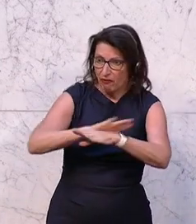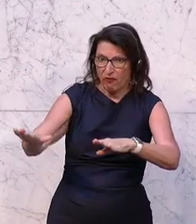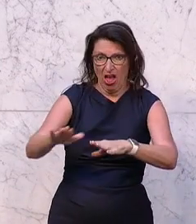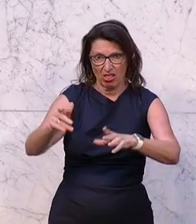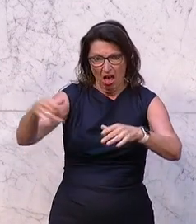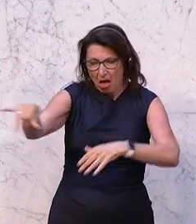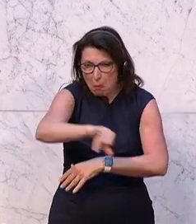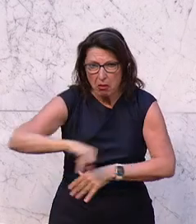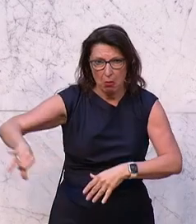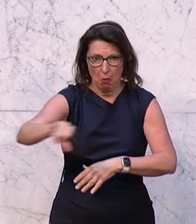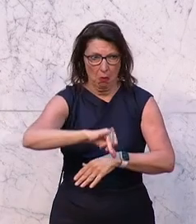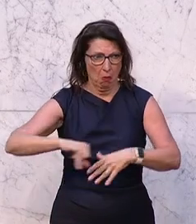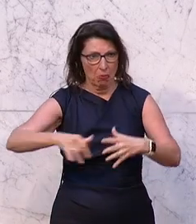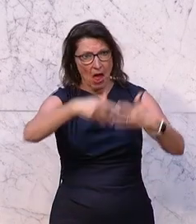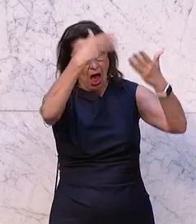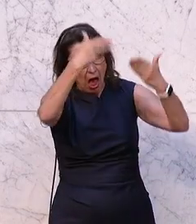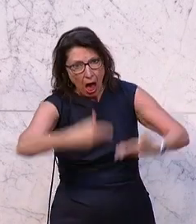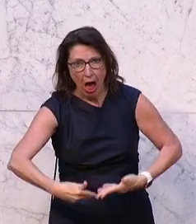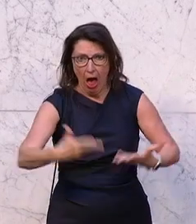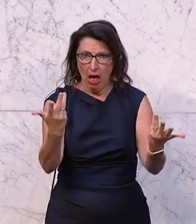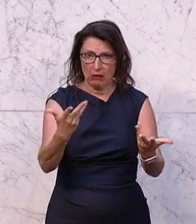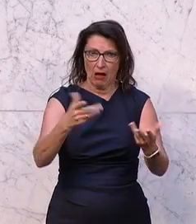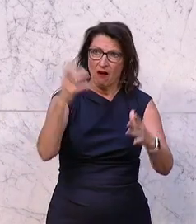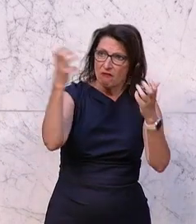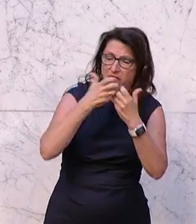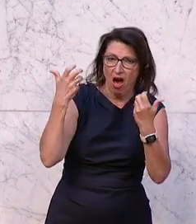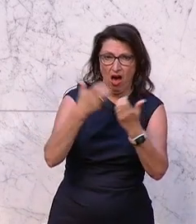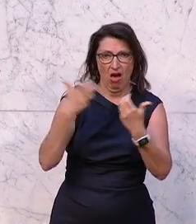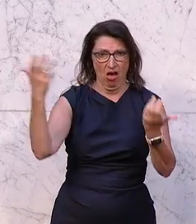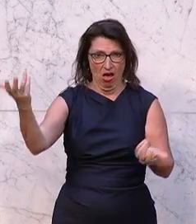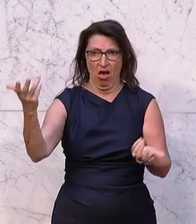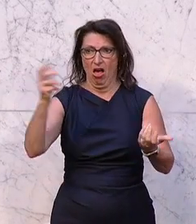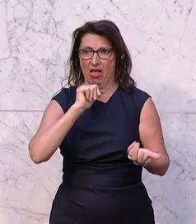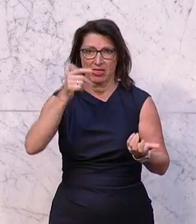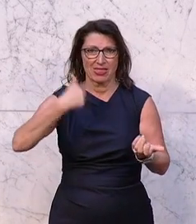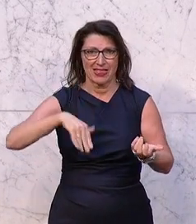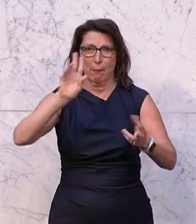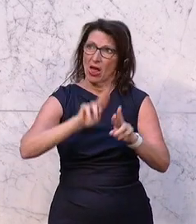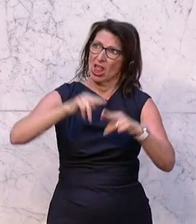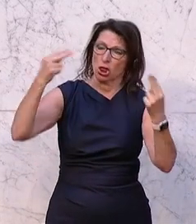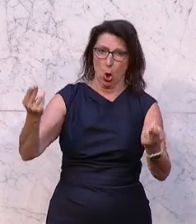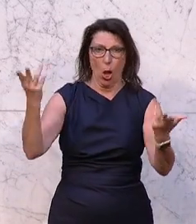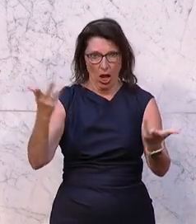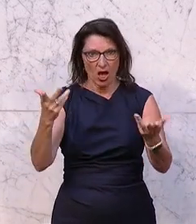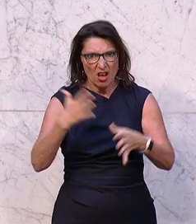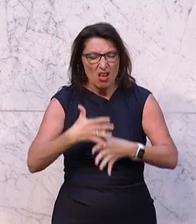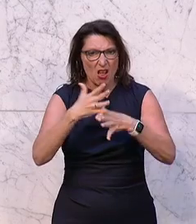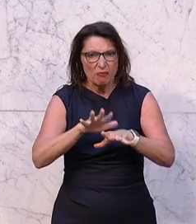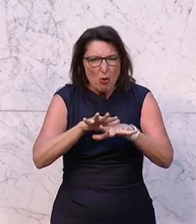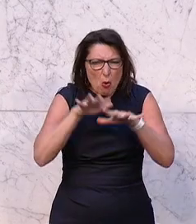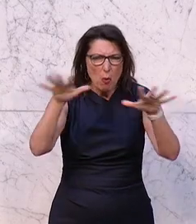Hang, den wir die Substanz wegnehmen, jeder Wald, den wir nicht mehr zum Urwald machen lassen, trägt doch zu Überschwemmungen. Bei